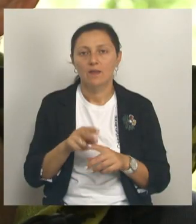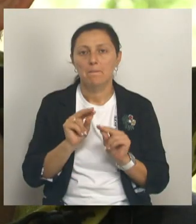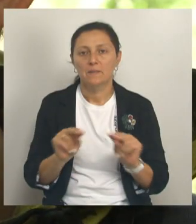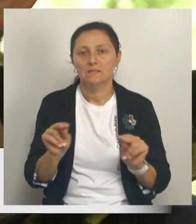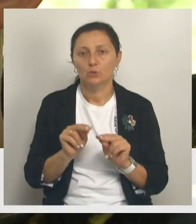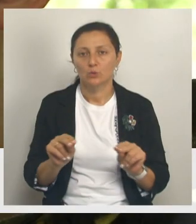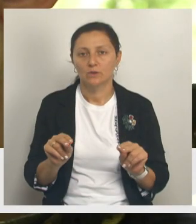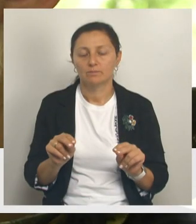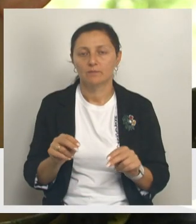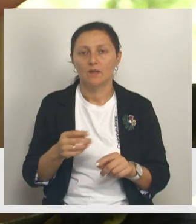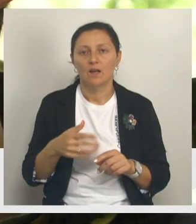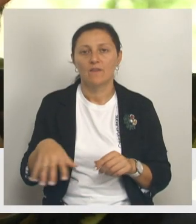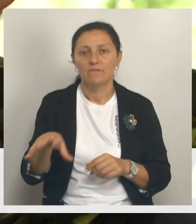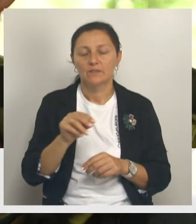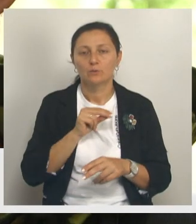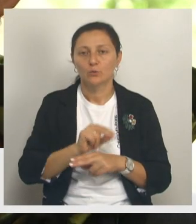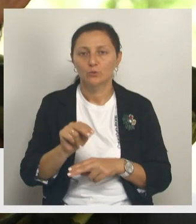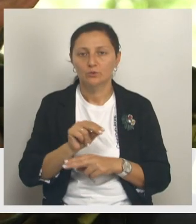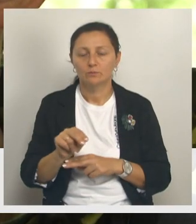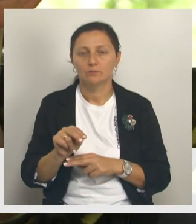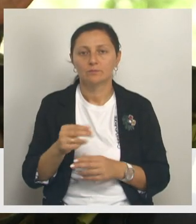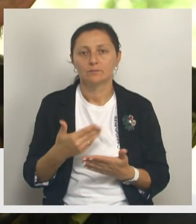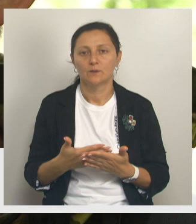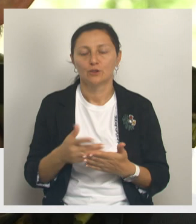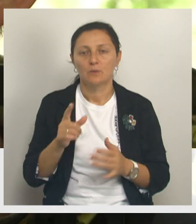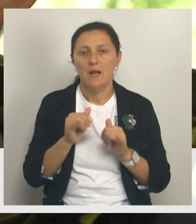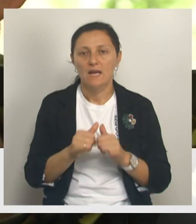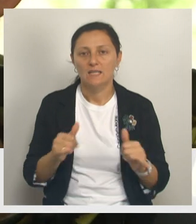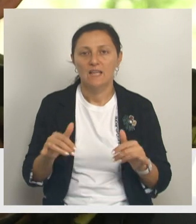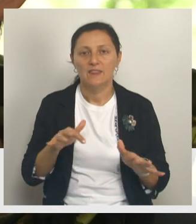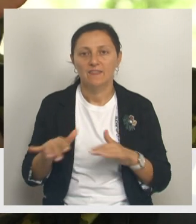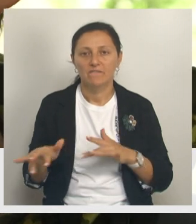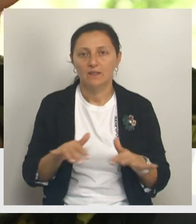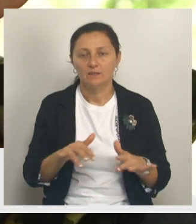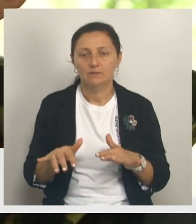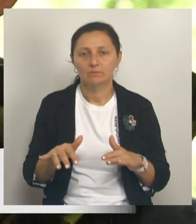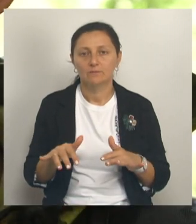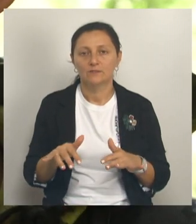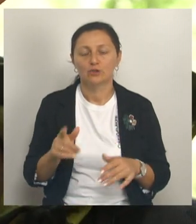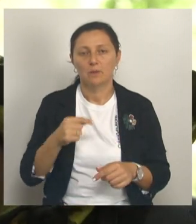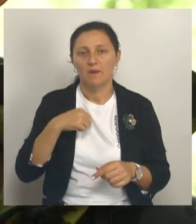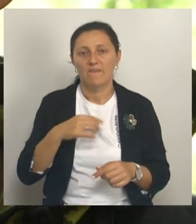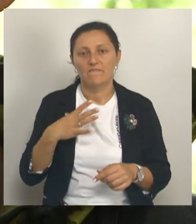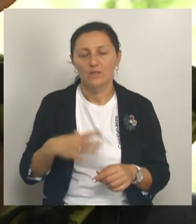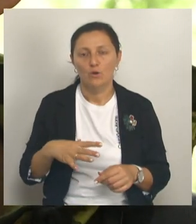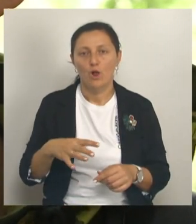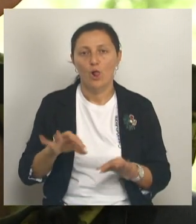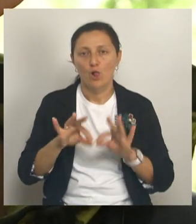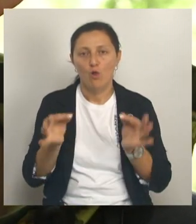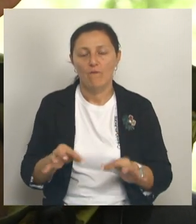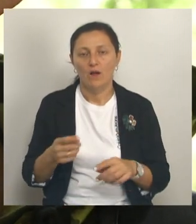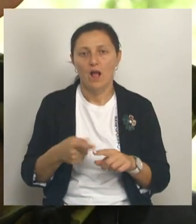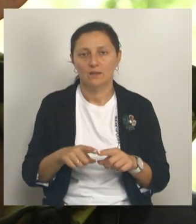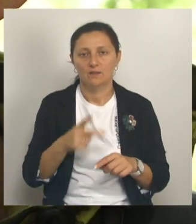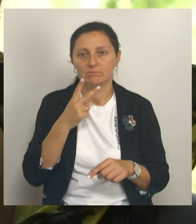Они приобретают новые навыки и умения. В плане, допустим, развития двигательных качеств, выносливости, ловкости. Это очень